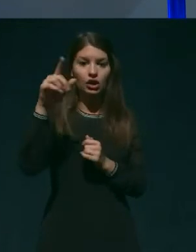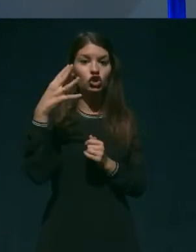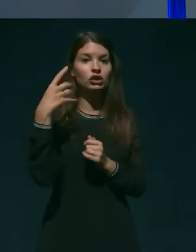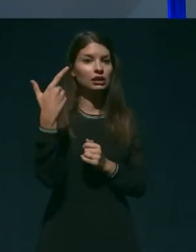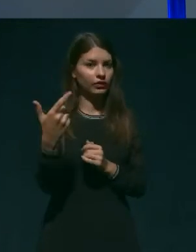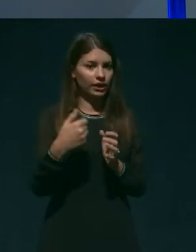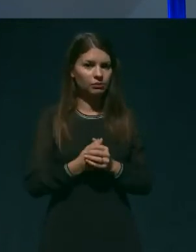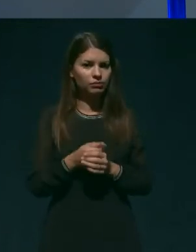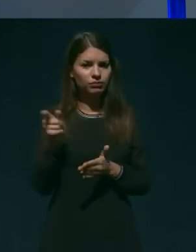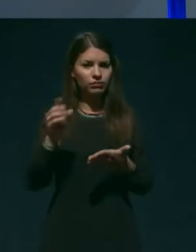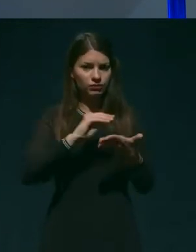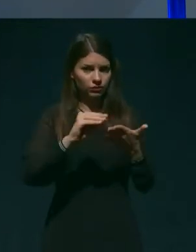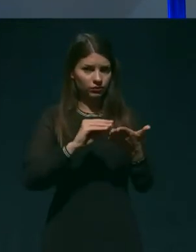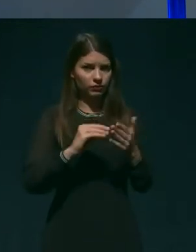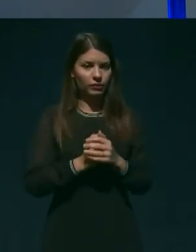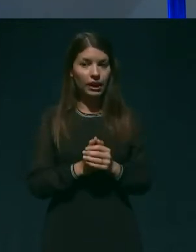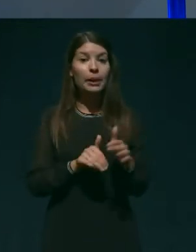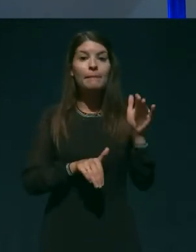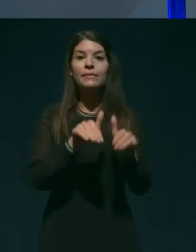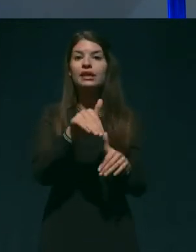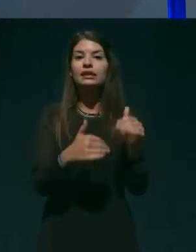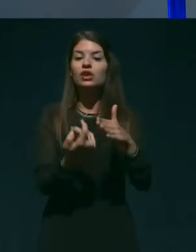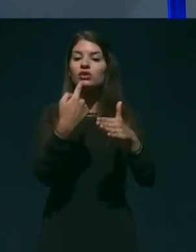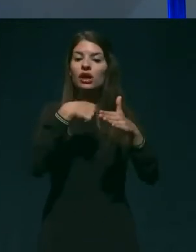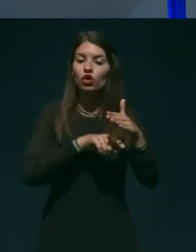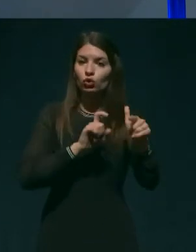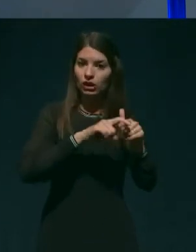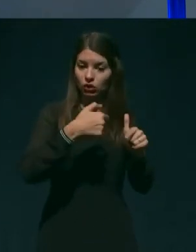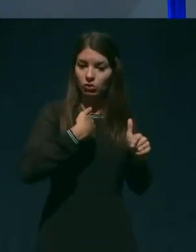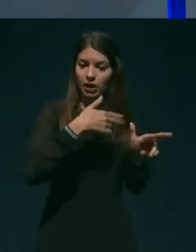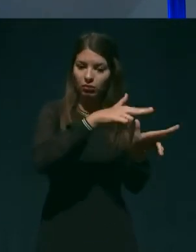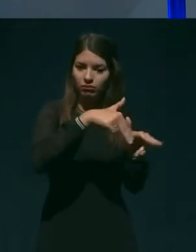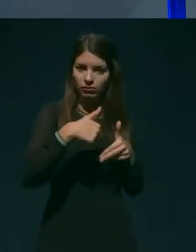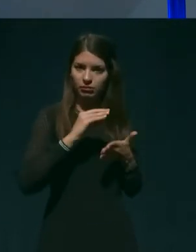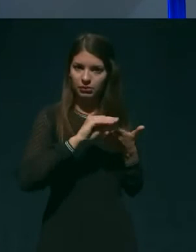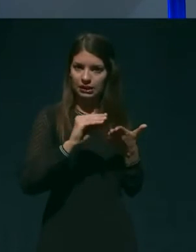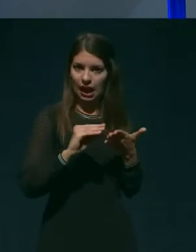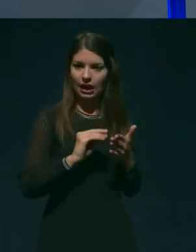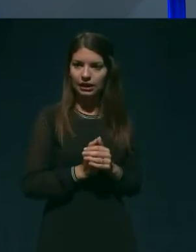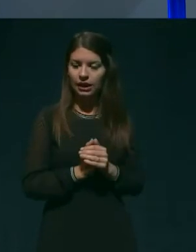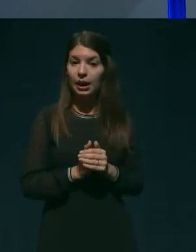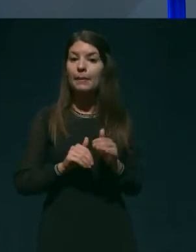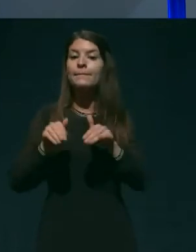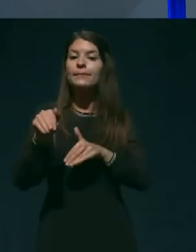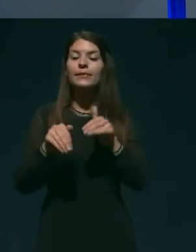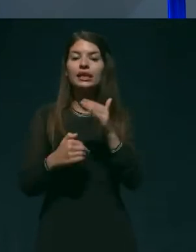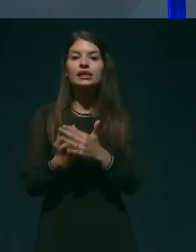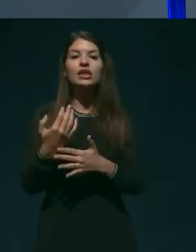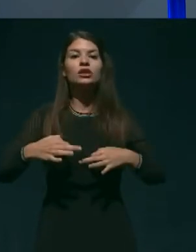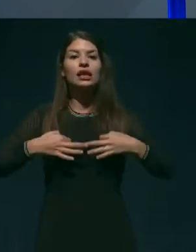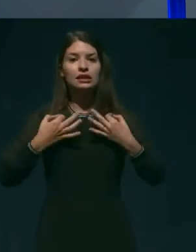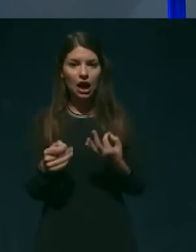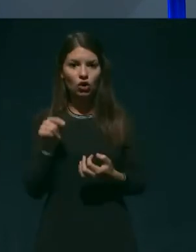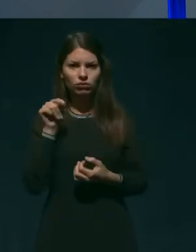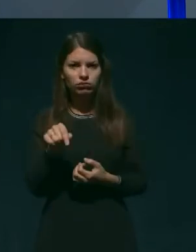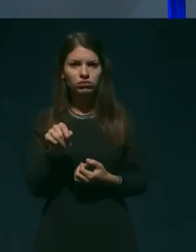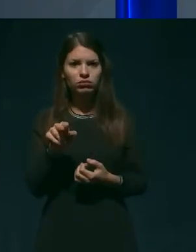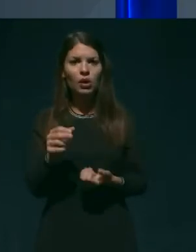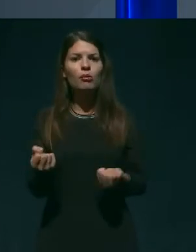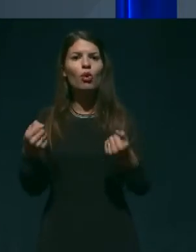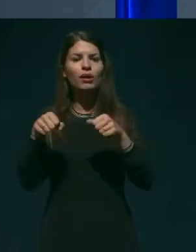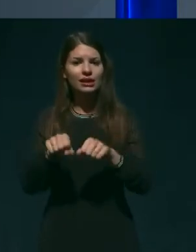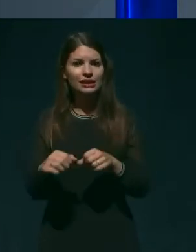ministerstvu za notranje zadeve so mi odgovorili, da je ministerstvo za zdravje pristojno ministerstvo za